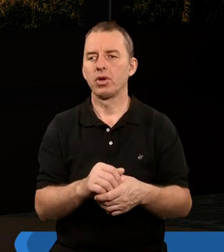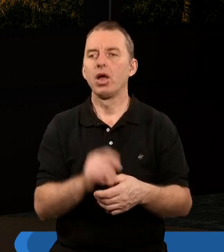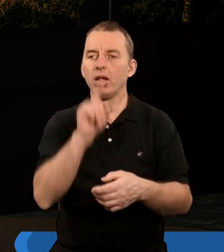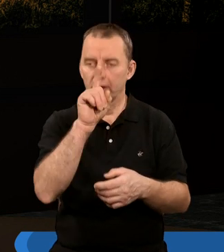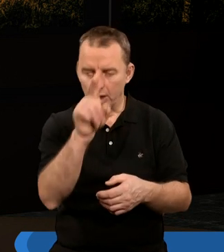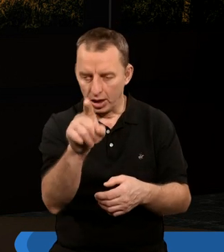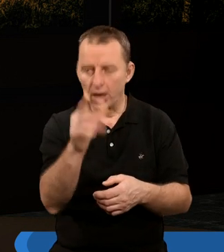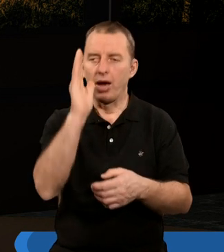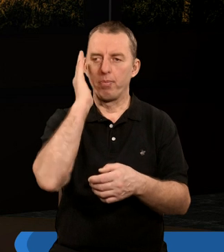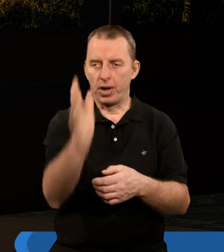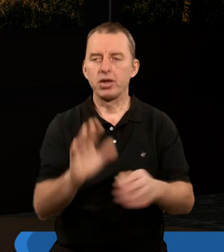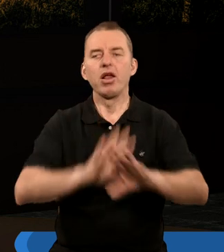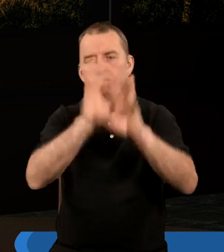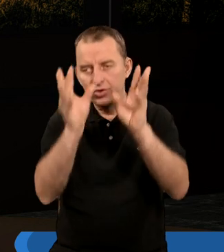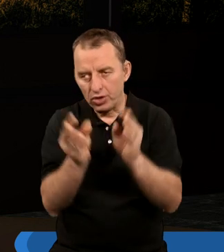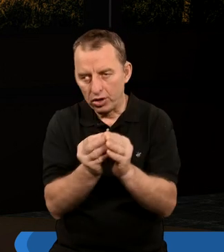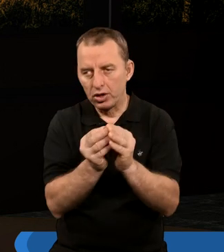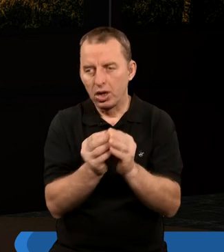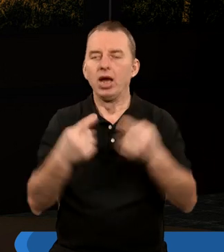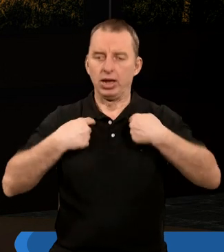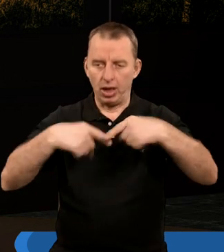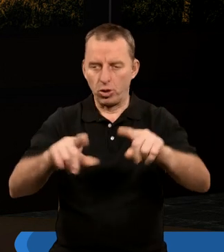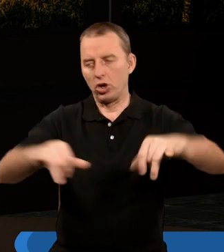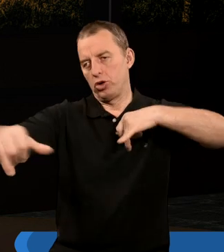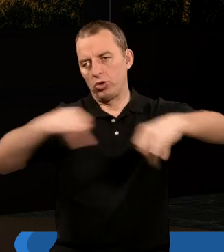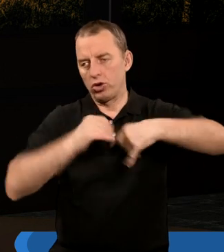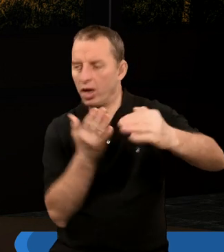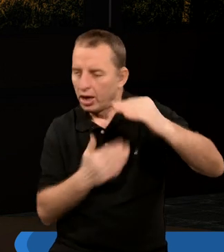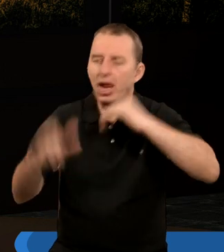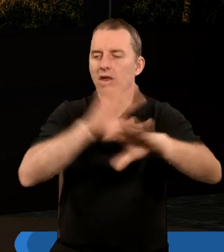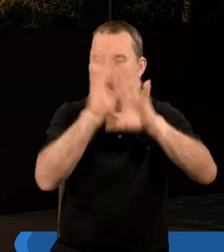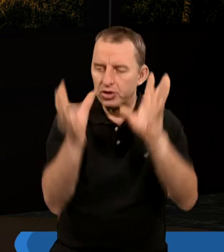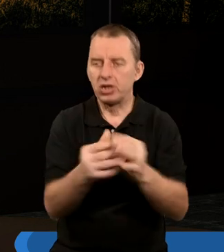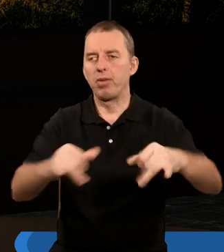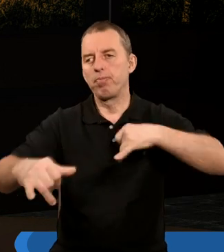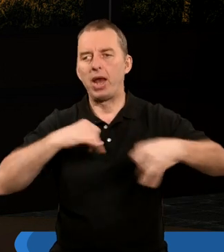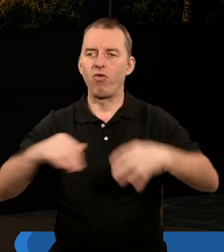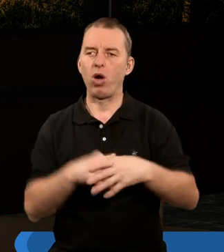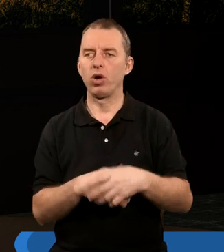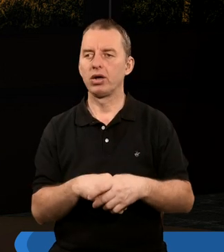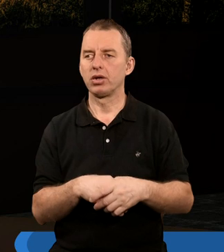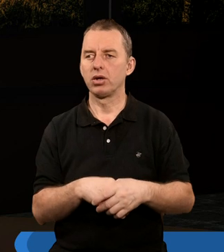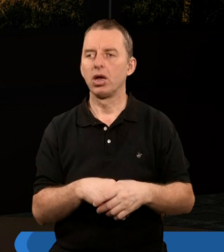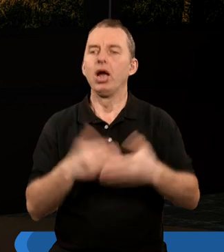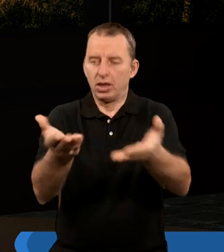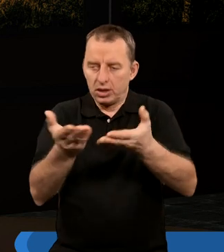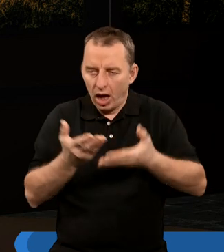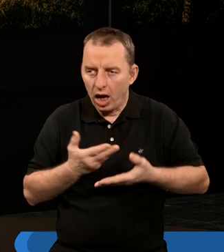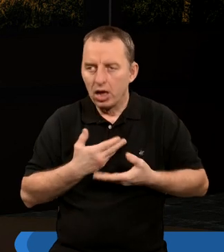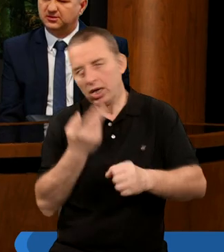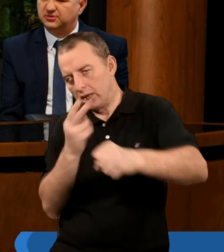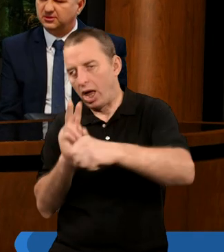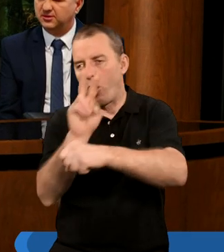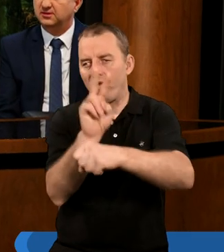a Ty będziesz wszystkim samodzielnie rządził i nad wszystkim panował. Daj Panie nam